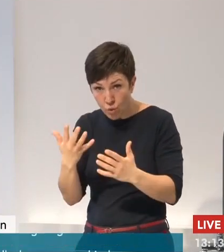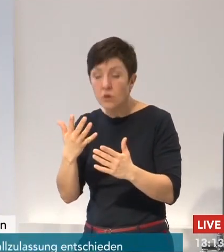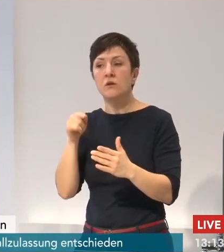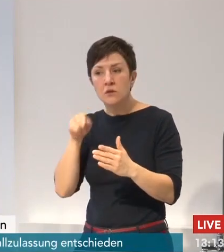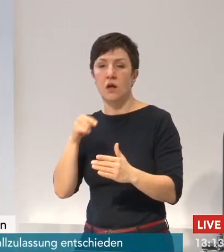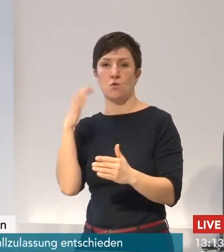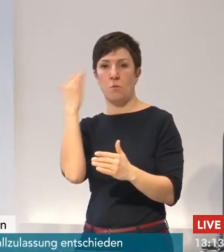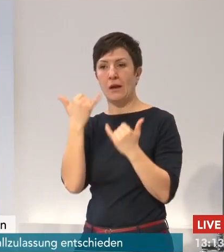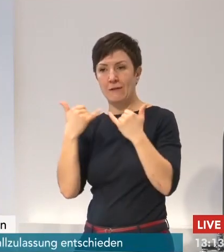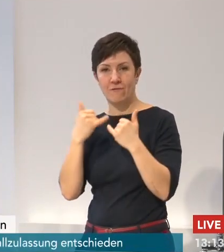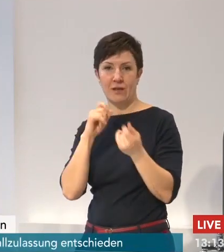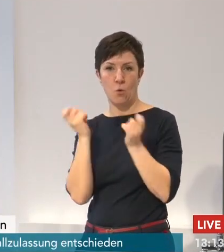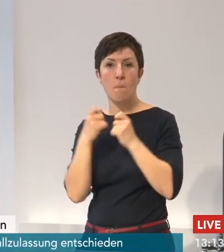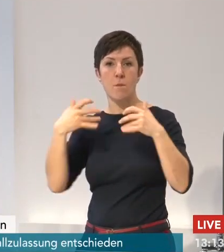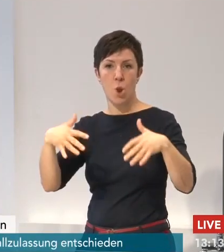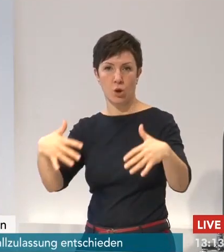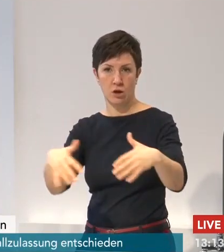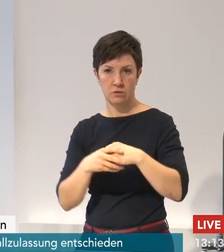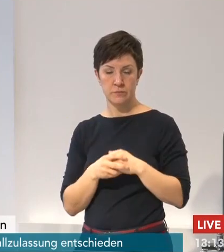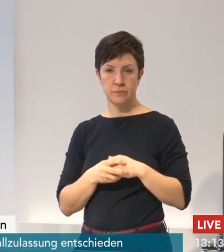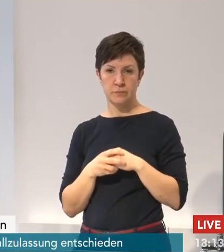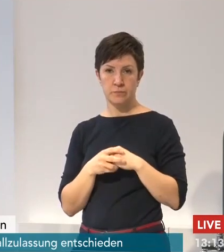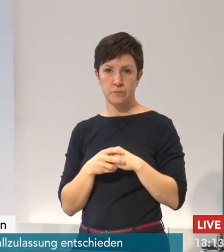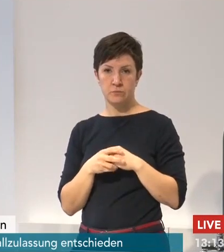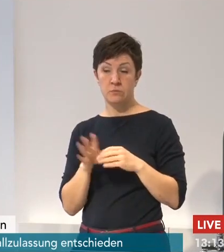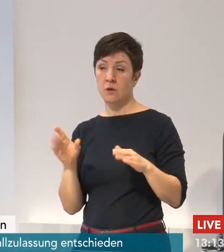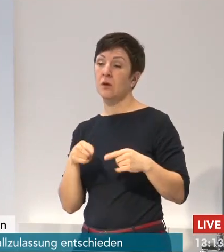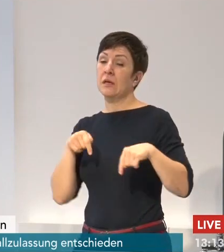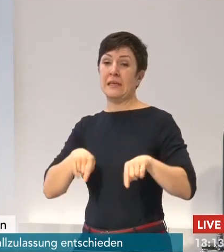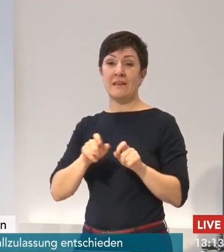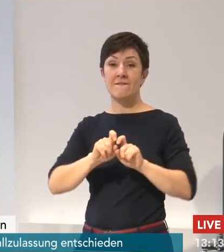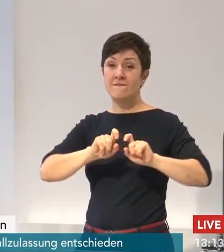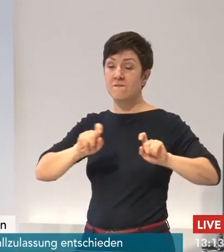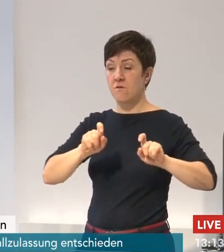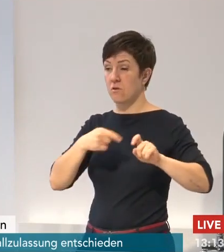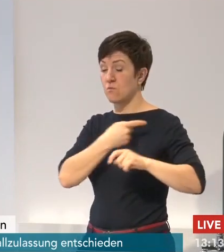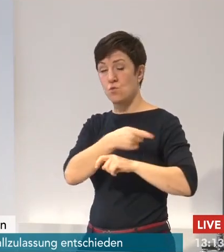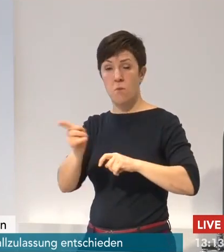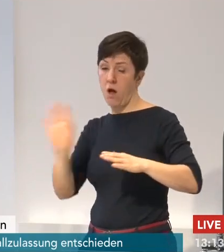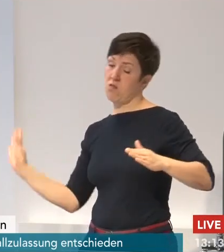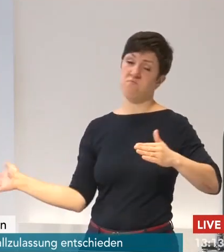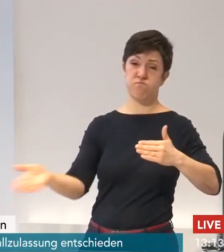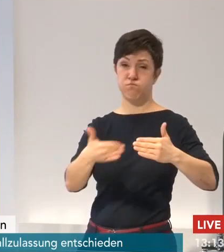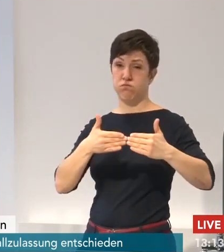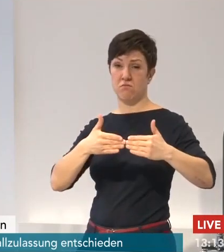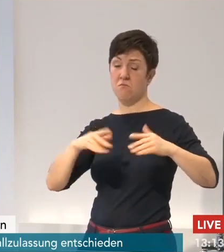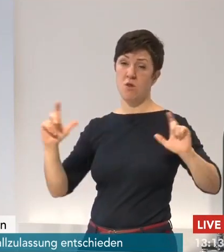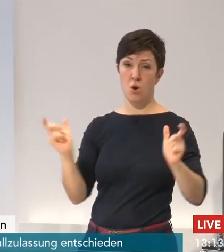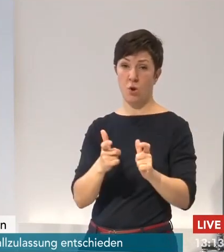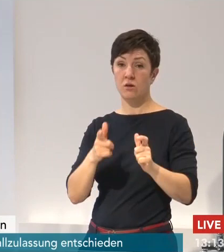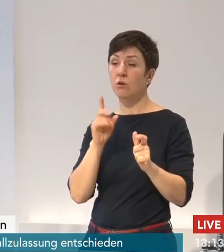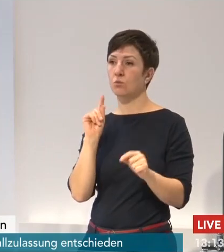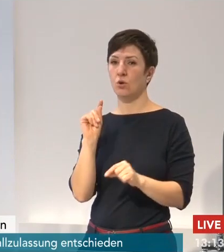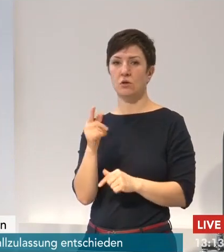Die beschlossenen Beschränkungen und Schließungen verursachen jedoch branchenübergreifend mit Blick auf die Wirtschaft deutliche Einbußen. Je länger der Lockdown